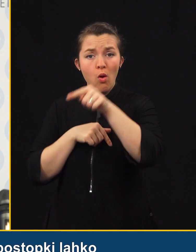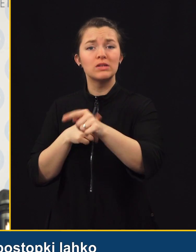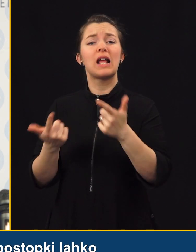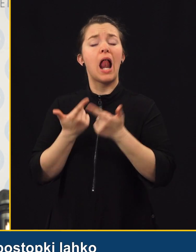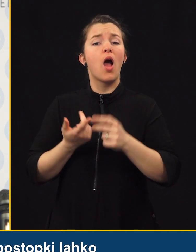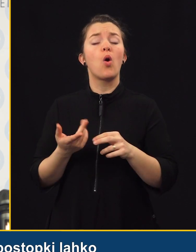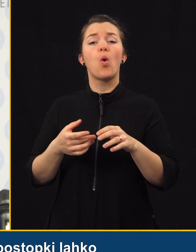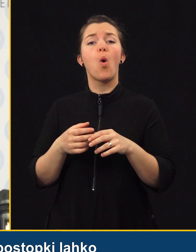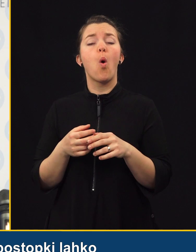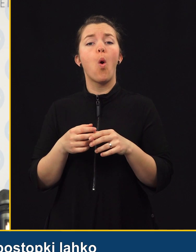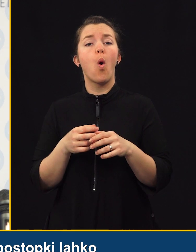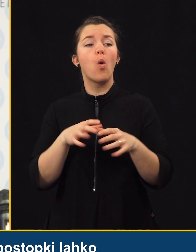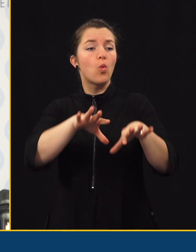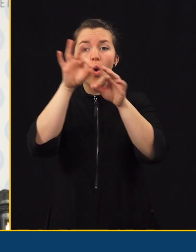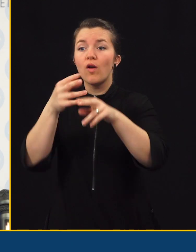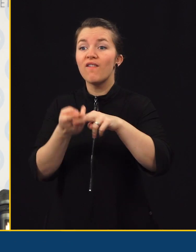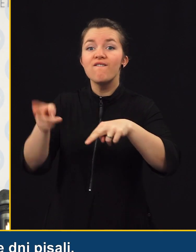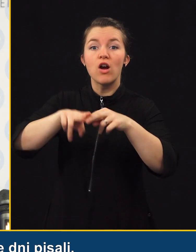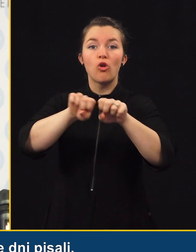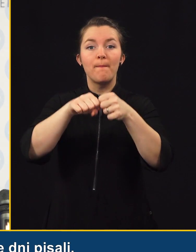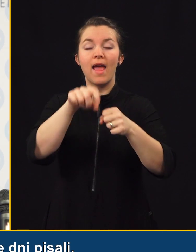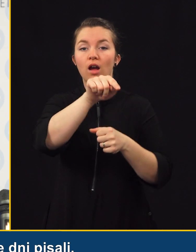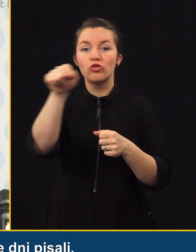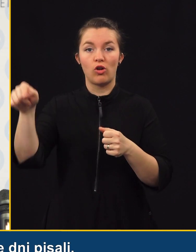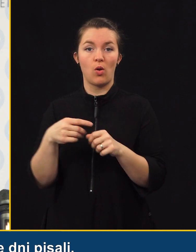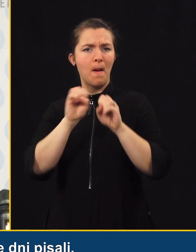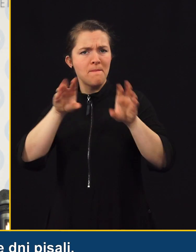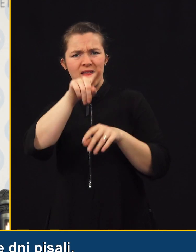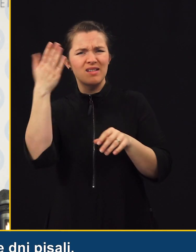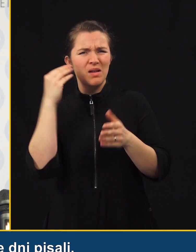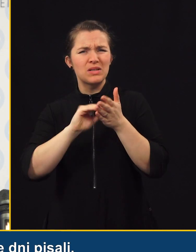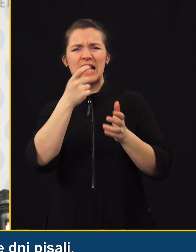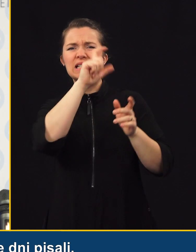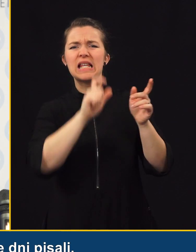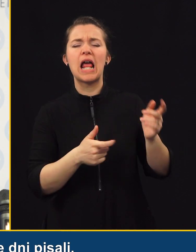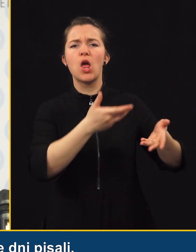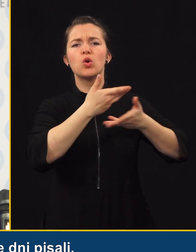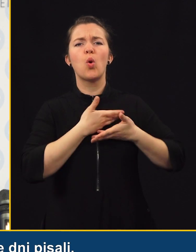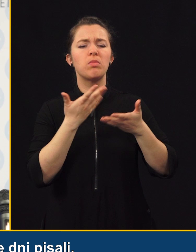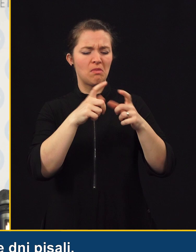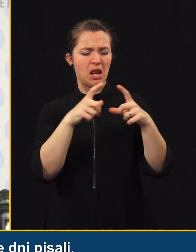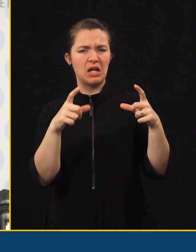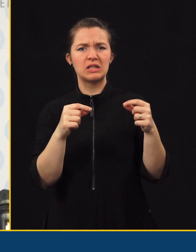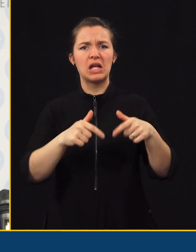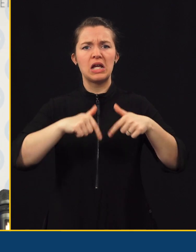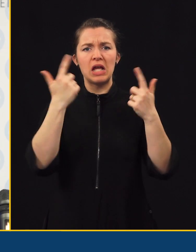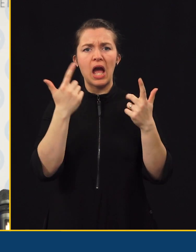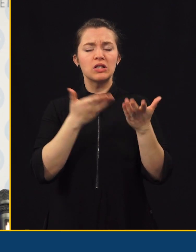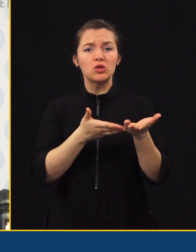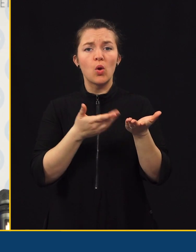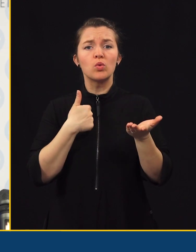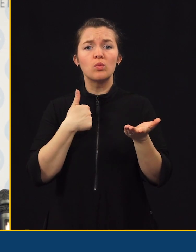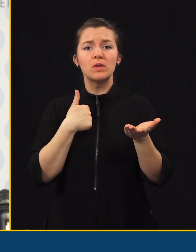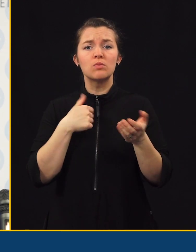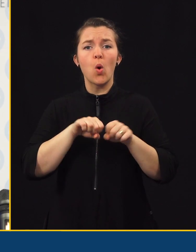policija obdela več prekrškarjov. Nena zadnje, ste medij zdaj tedni pisali, kako iz Italije dobimo na nekem listku, jasno